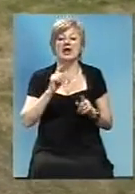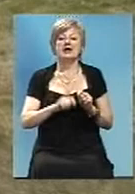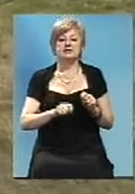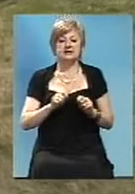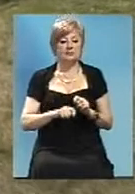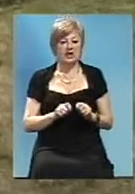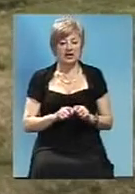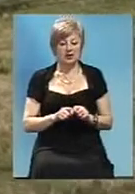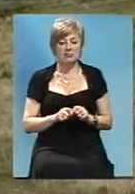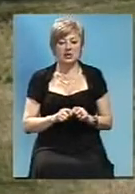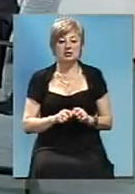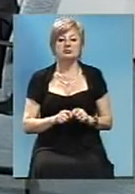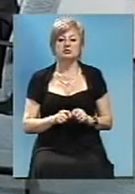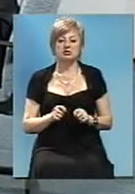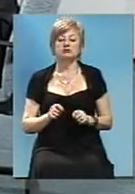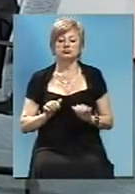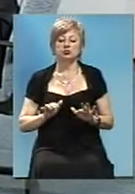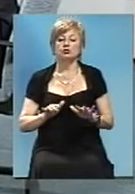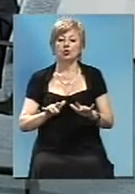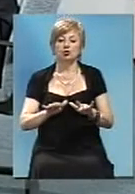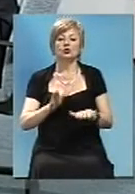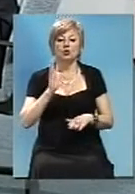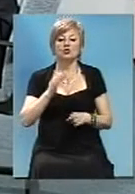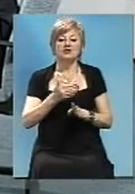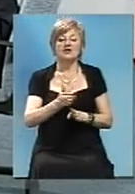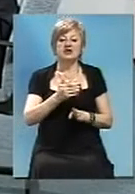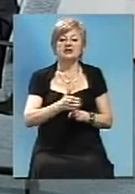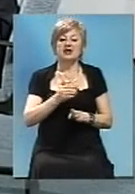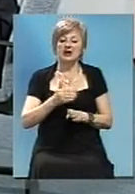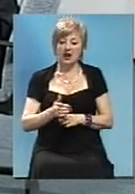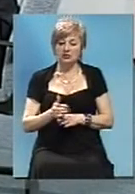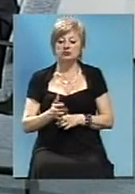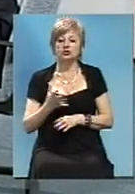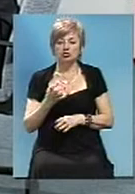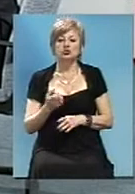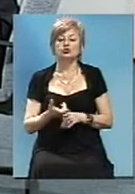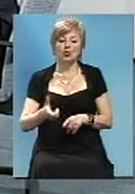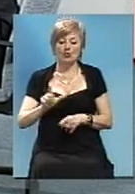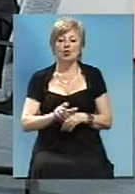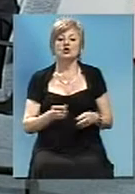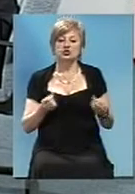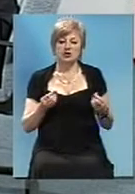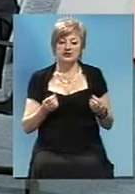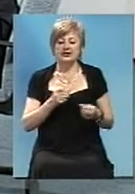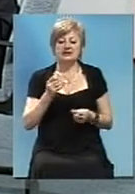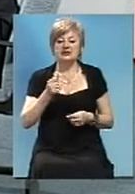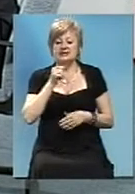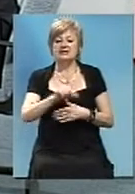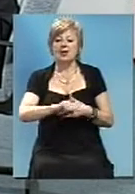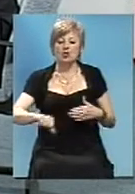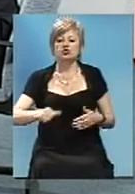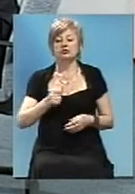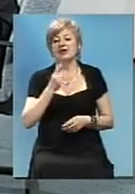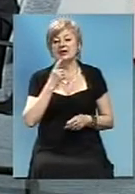таможенний ще длиться, і тому ми будемо вирішити на цю роботу ще більше средств з таможеного експеримента. Якщо в нас